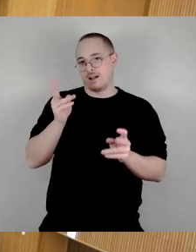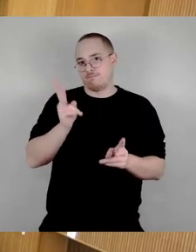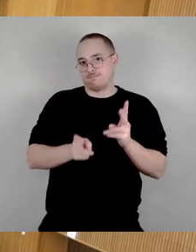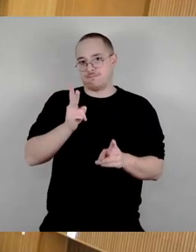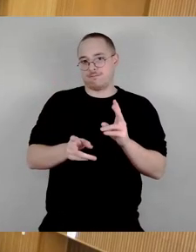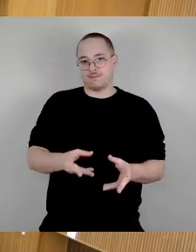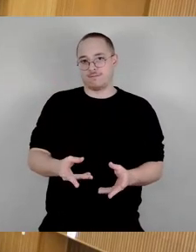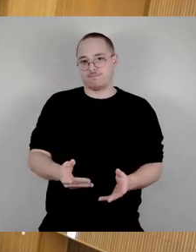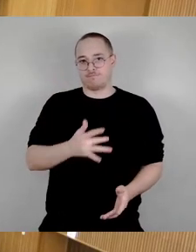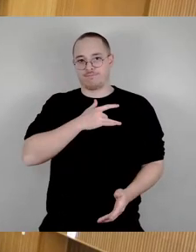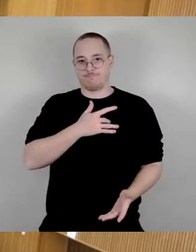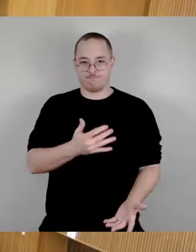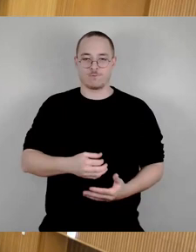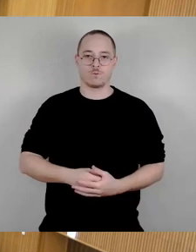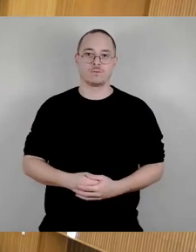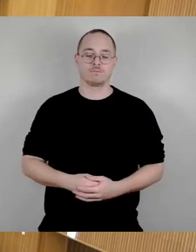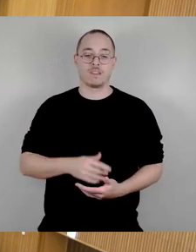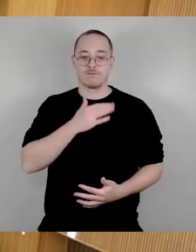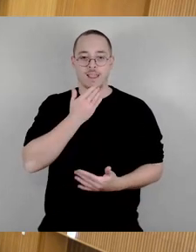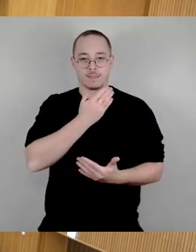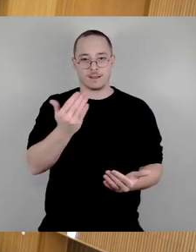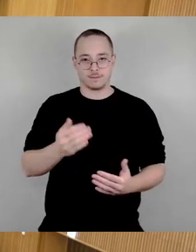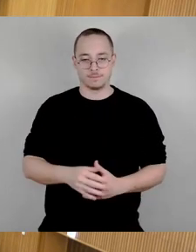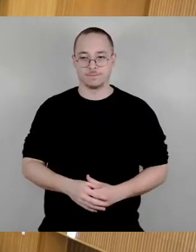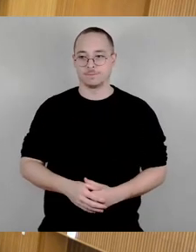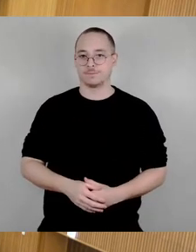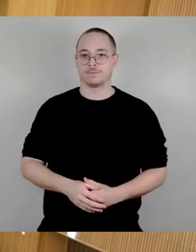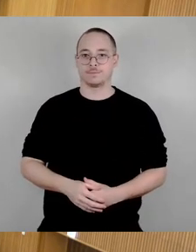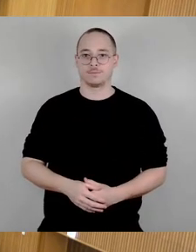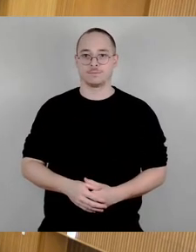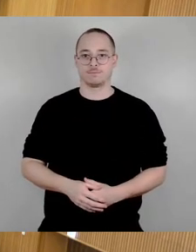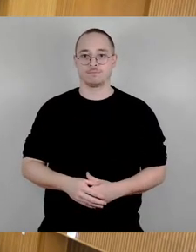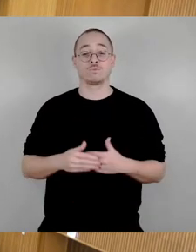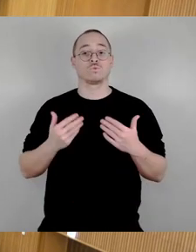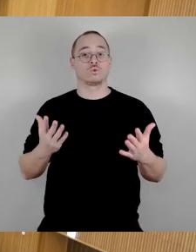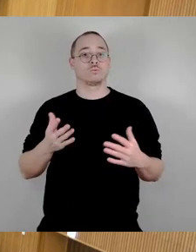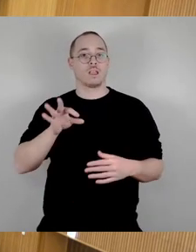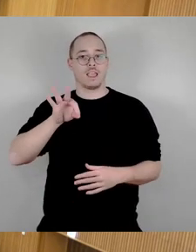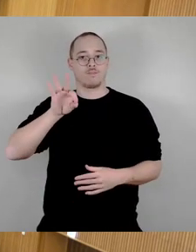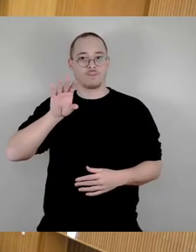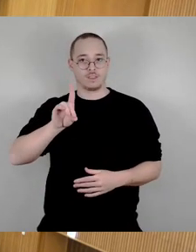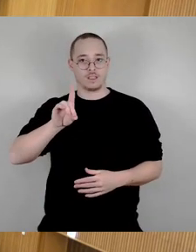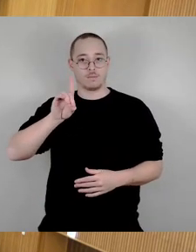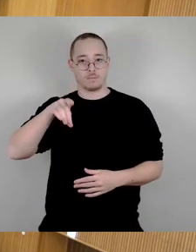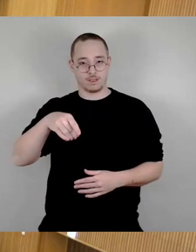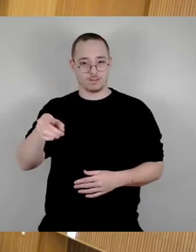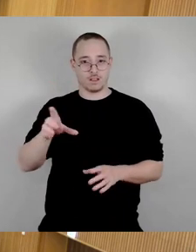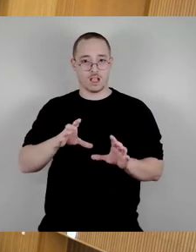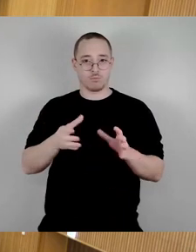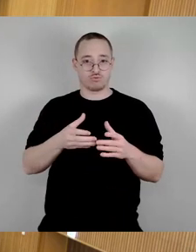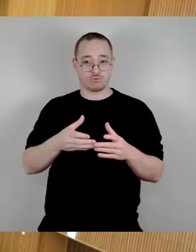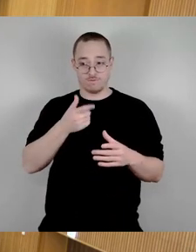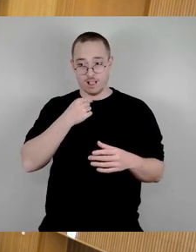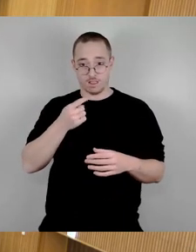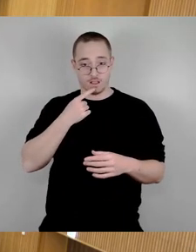So, und zum Abschluss der Fraktionsrunde FDP wird das Wort gewünscht. Nein? Dann sind